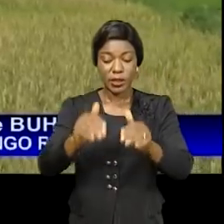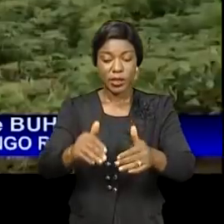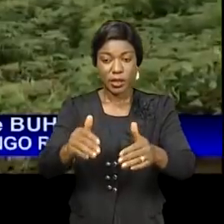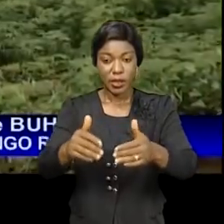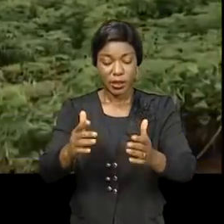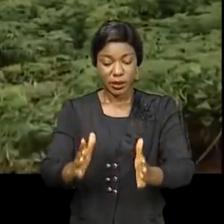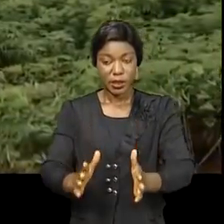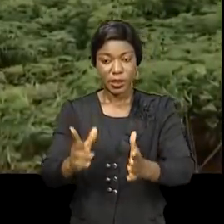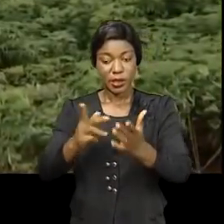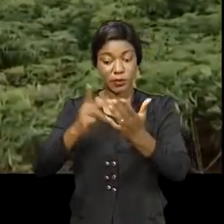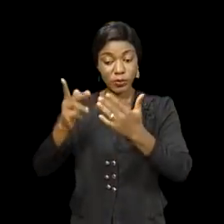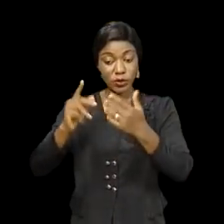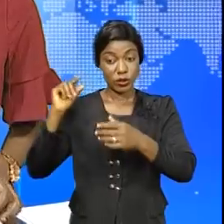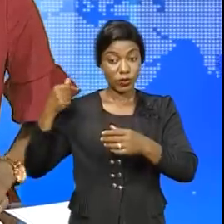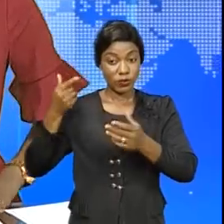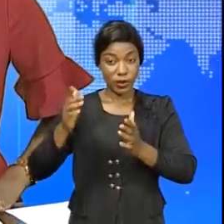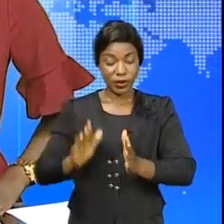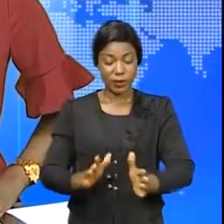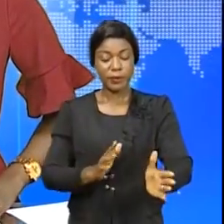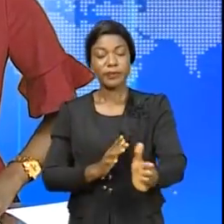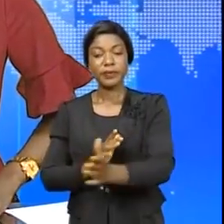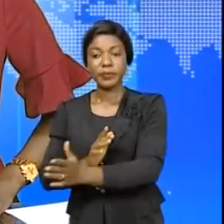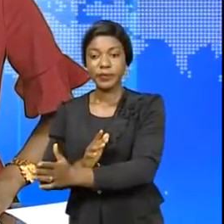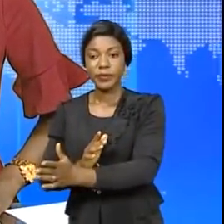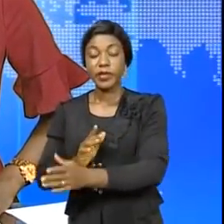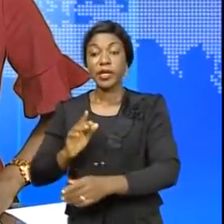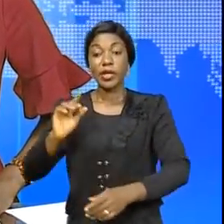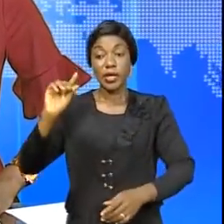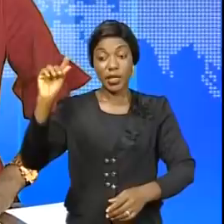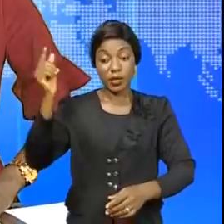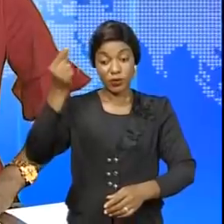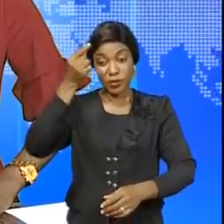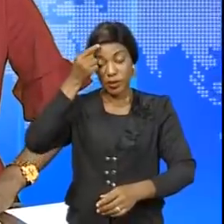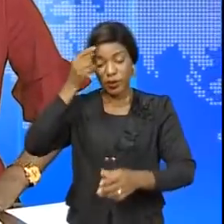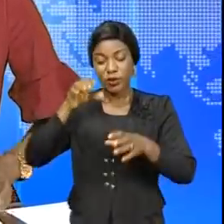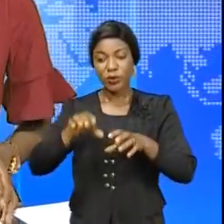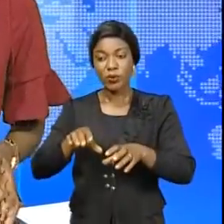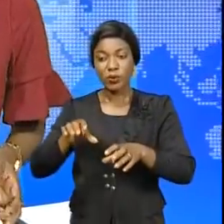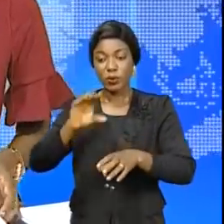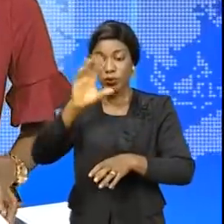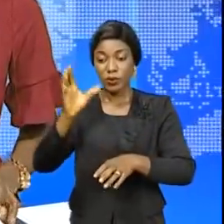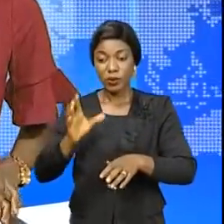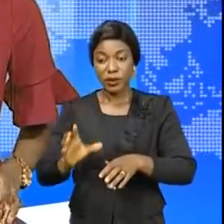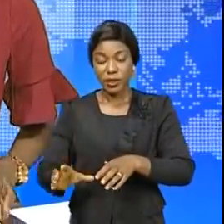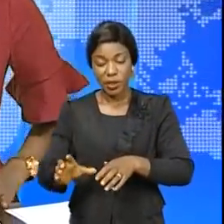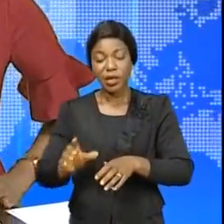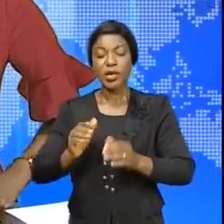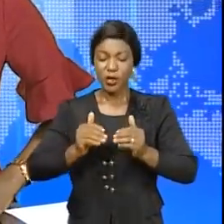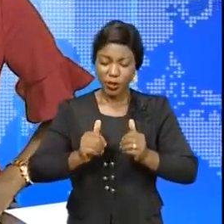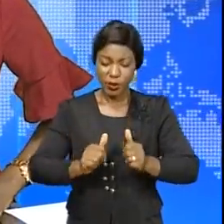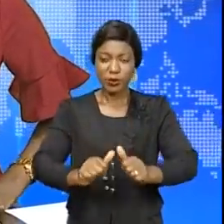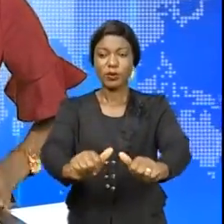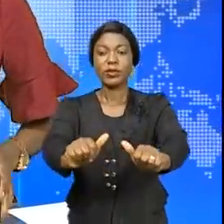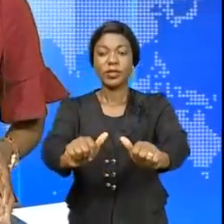Picagel, un projet de gouvernement congo. Le gouverneur du Congo central poursuit sa mission officielle